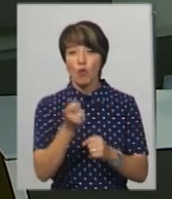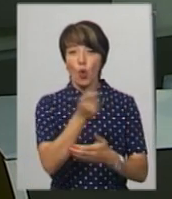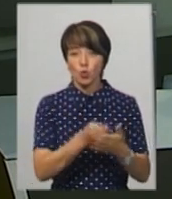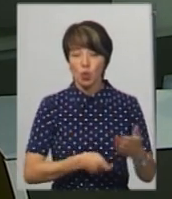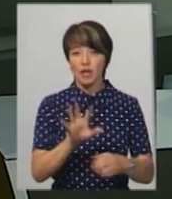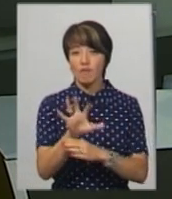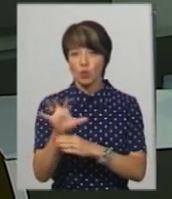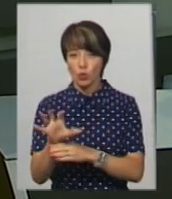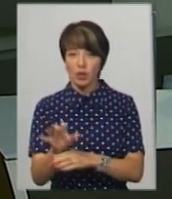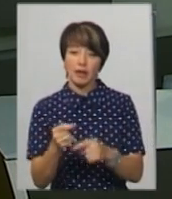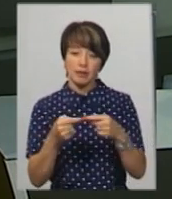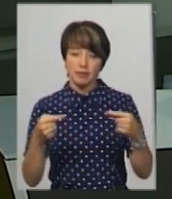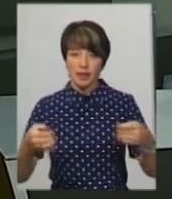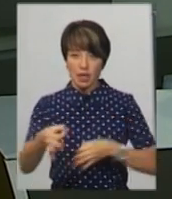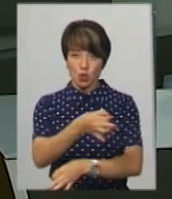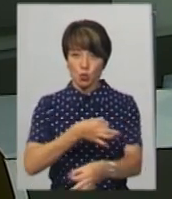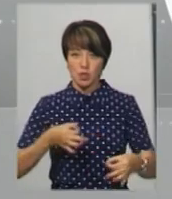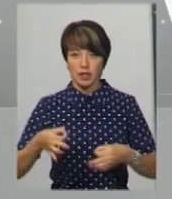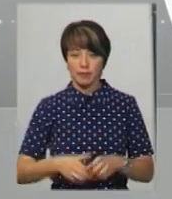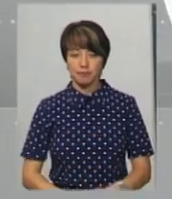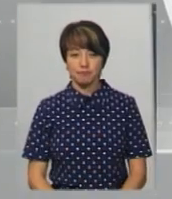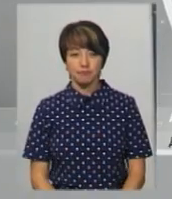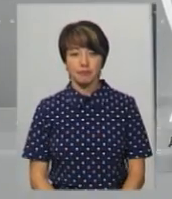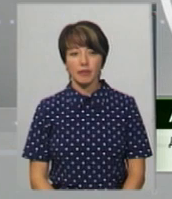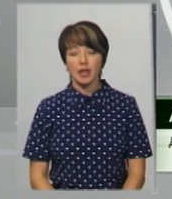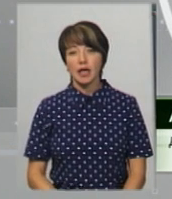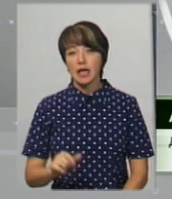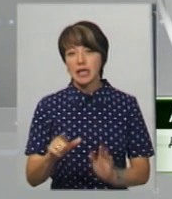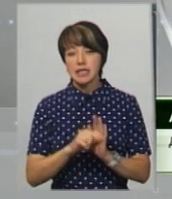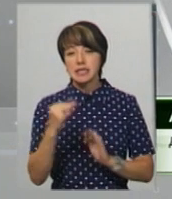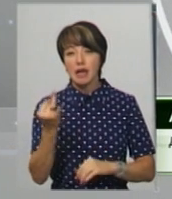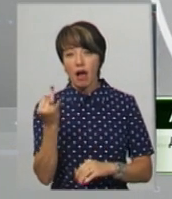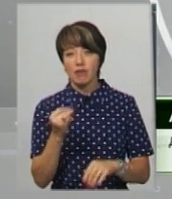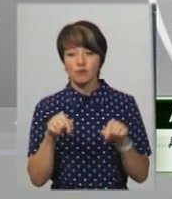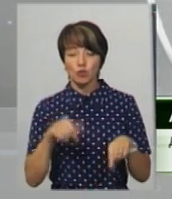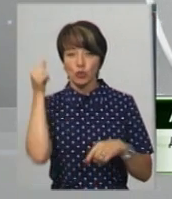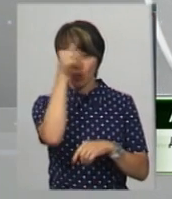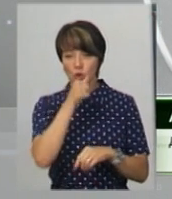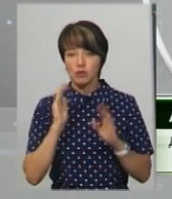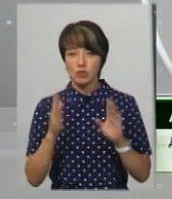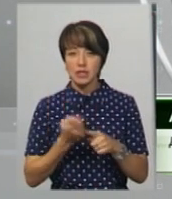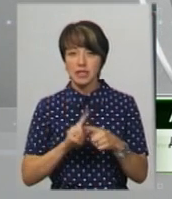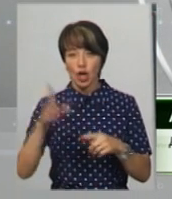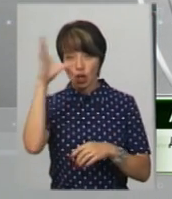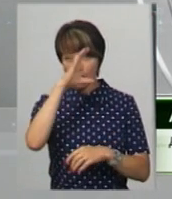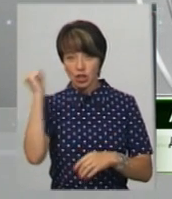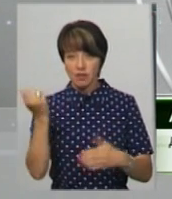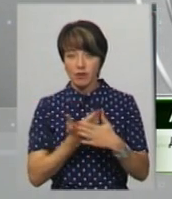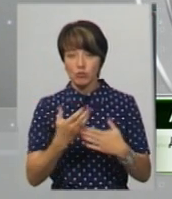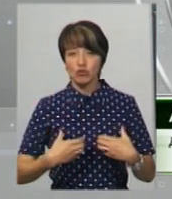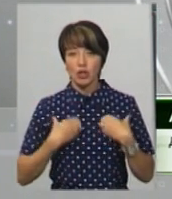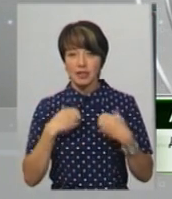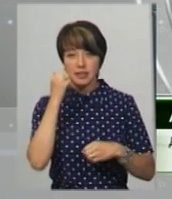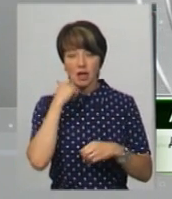фотографів і панельні дискусії. Із цікавим, які в нас буде цього року, це ніч фільмів-жахів «Старій